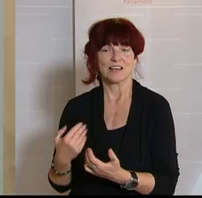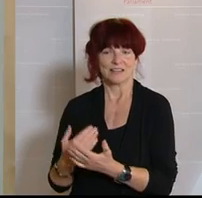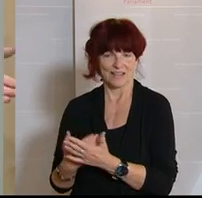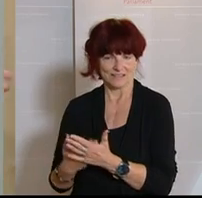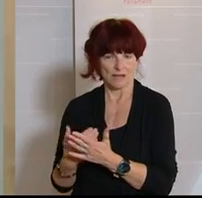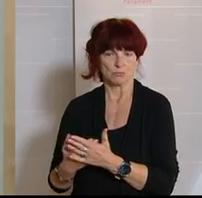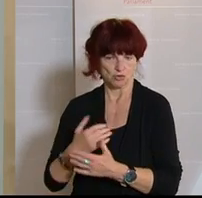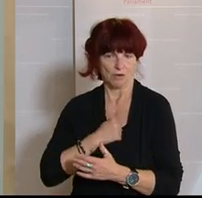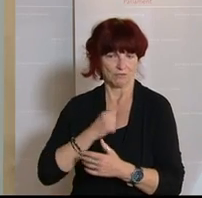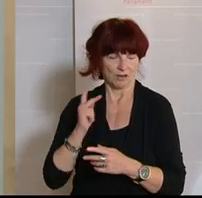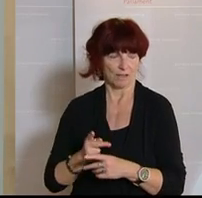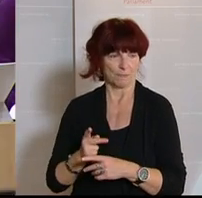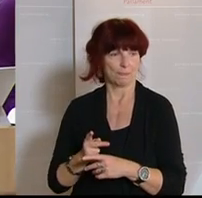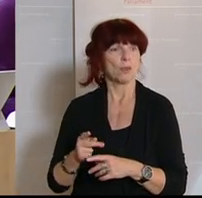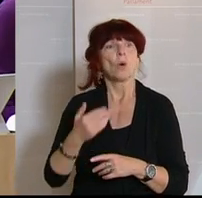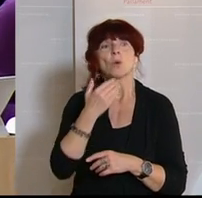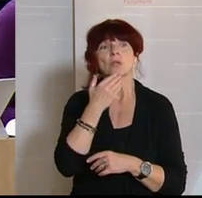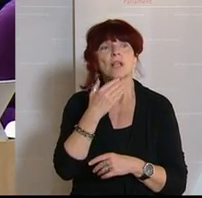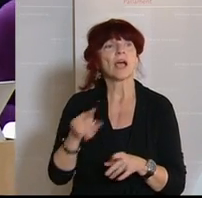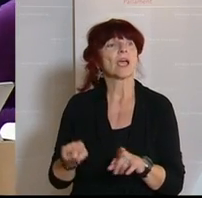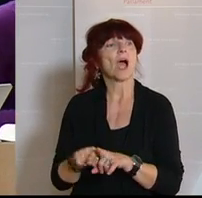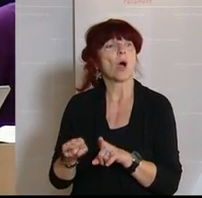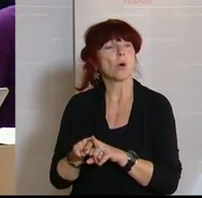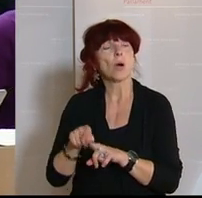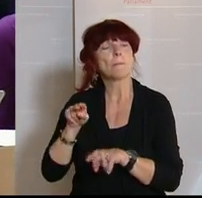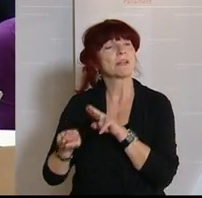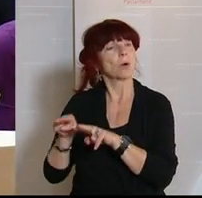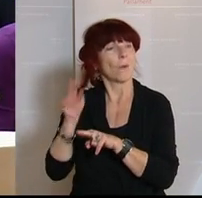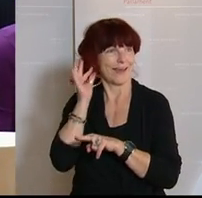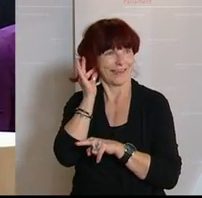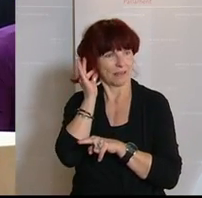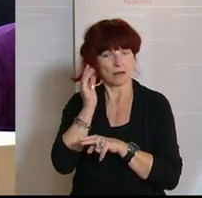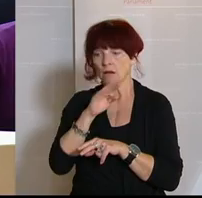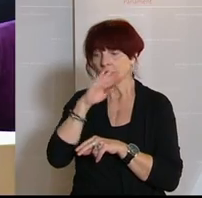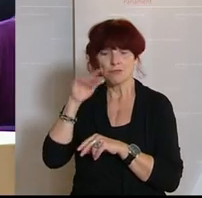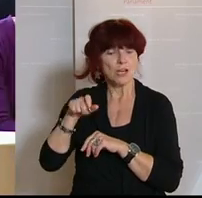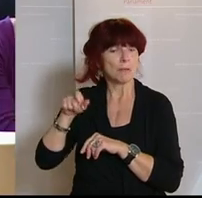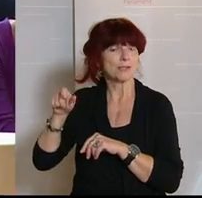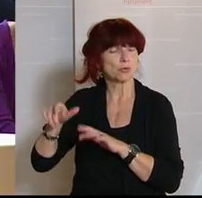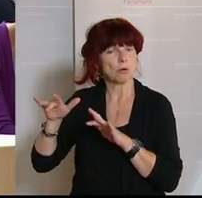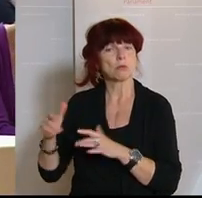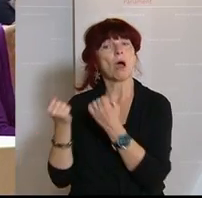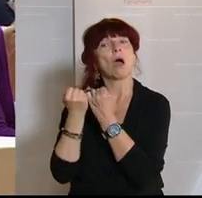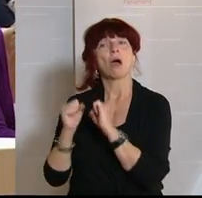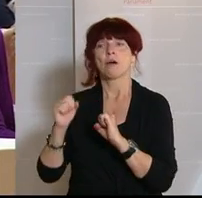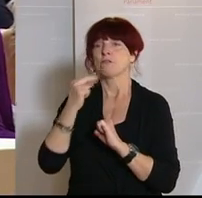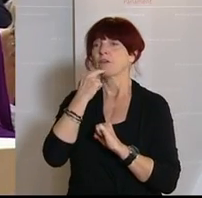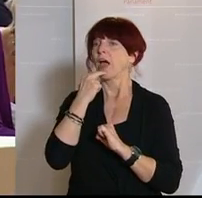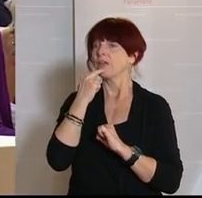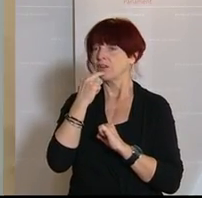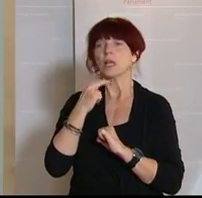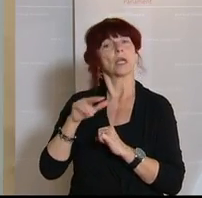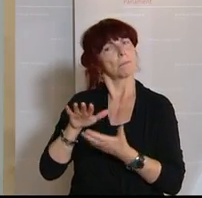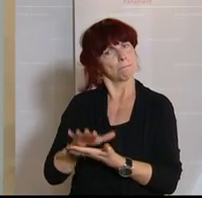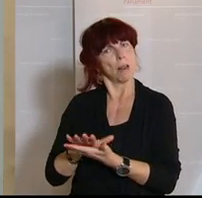Danke auch den Betreuerinnen, denn viele sind freiwillig da geblieben. Ich habe viele Gespräche geführt, wo sie gesagt haben, ich lasse meine Klienten